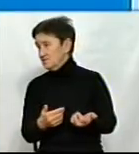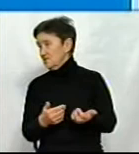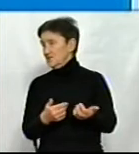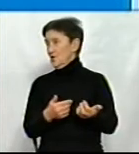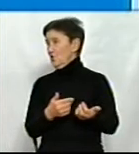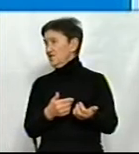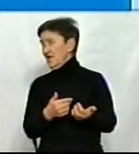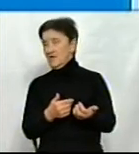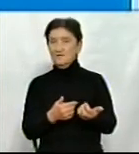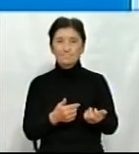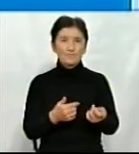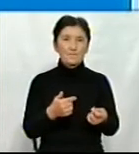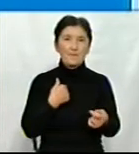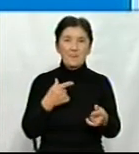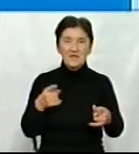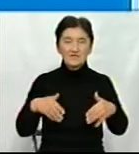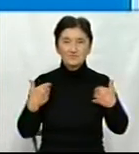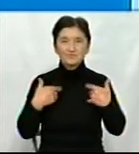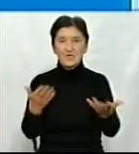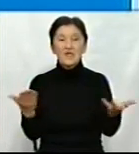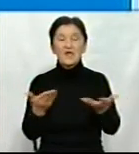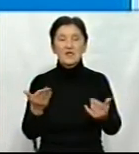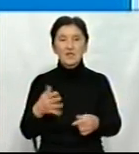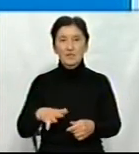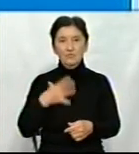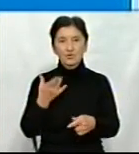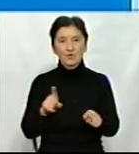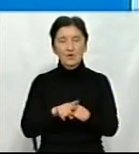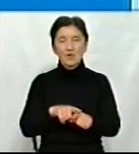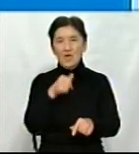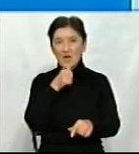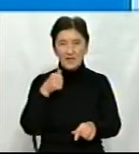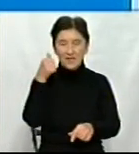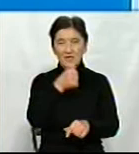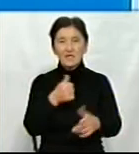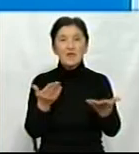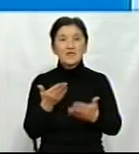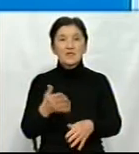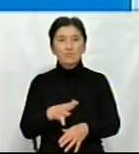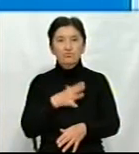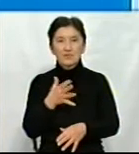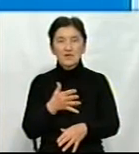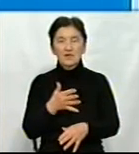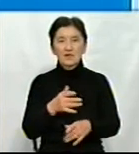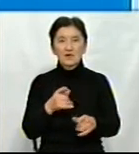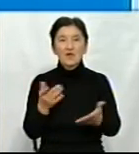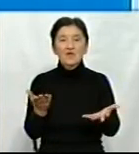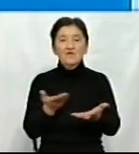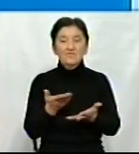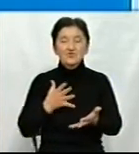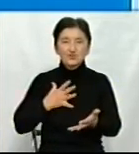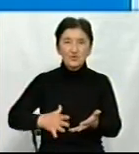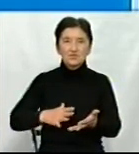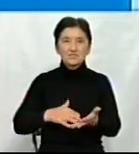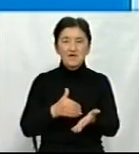вітаємо вас, пане Сергію. Скажіть, яким був для вас рік, які були виклики і від чого довелося відмовитися, а